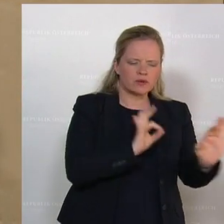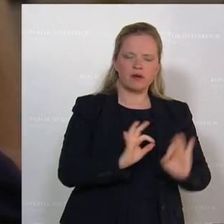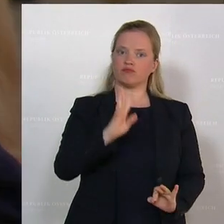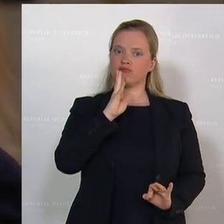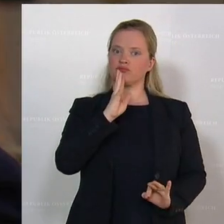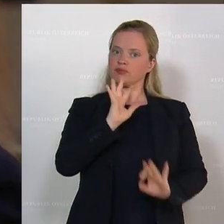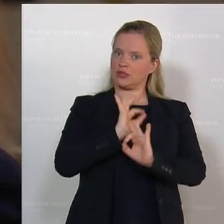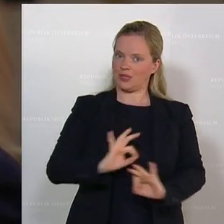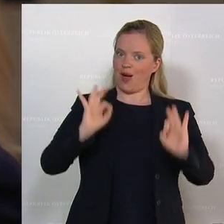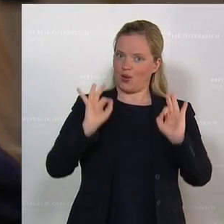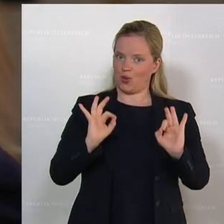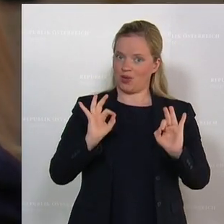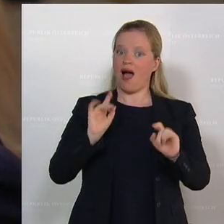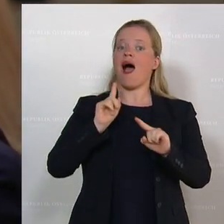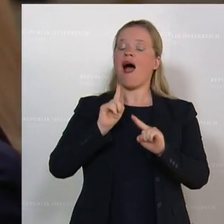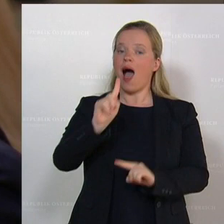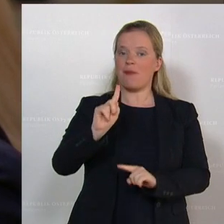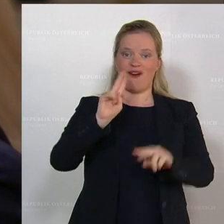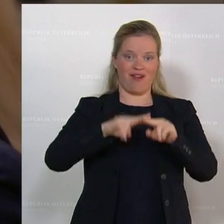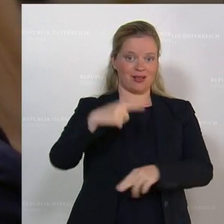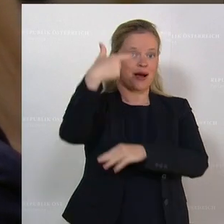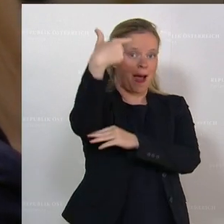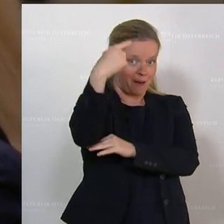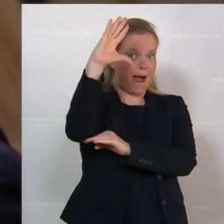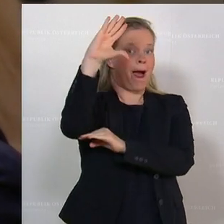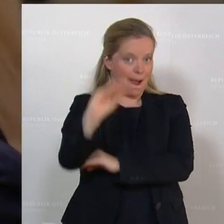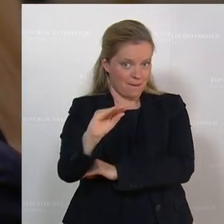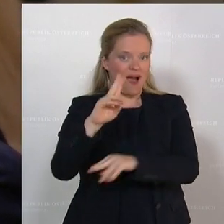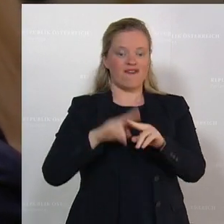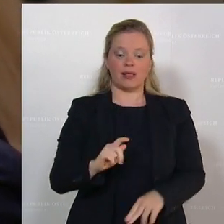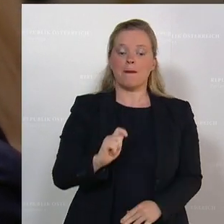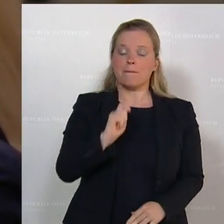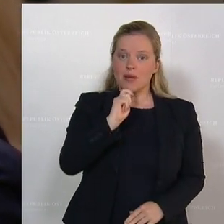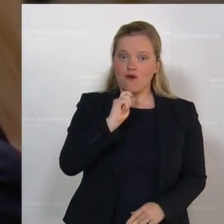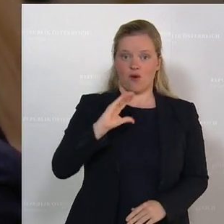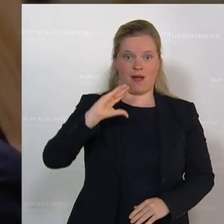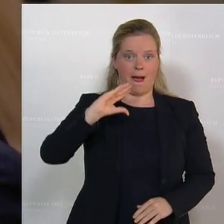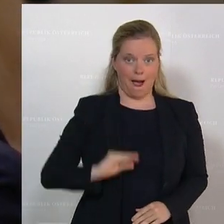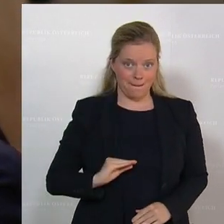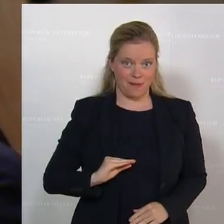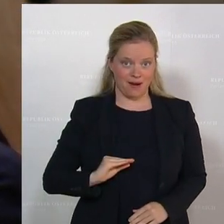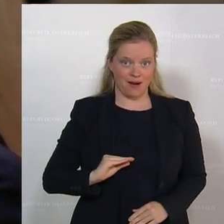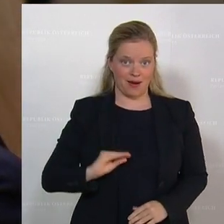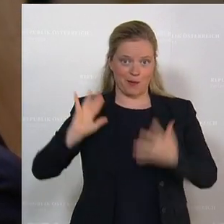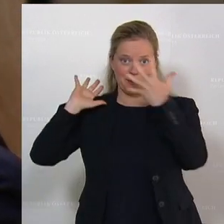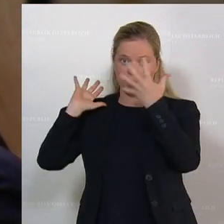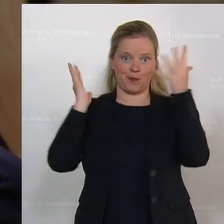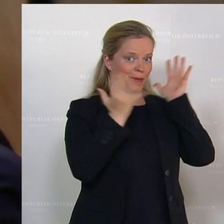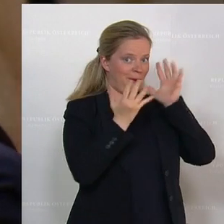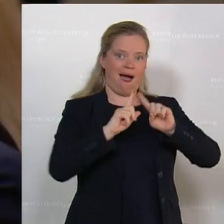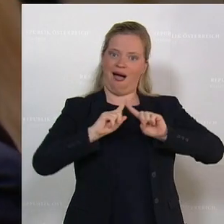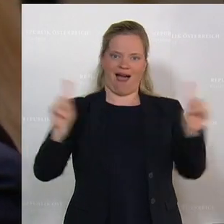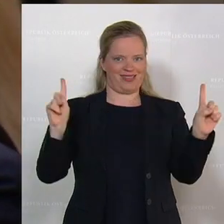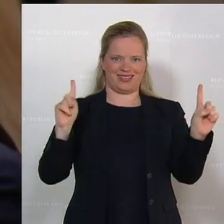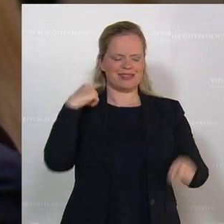eloquent. Aber wenn die Kameras ausgeschalten sind, wenn die Mikrofone ausgeschalten sind, dann sehe ich ganz ein